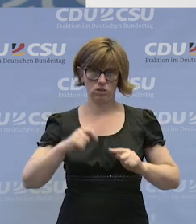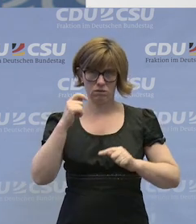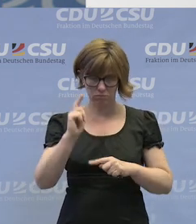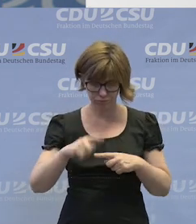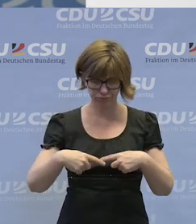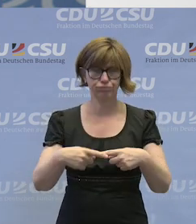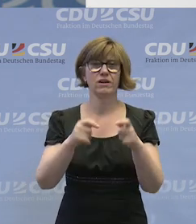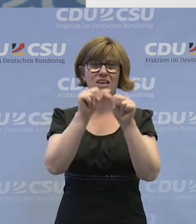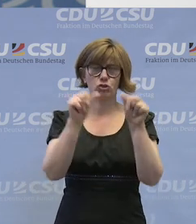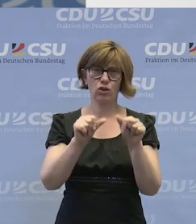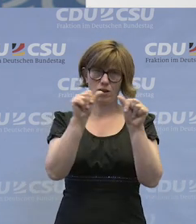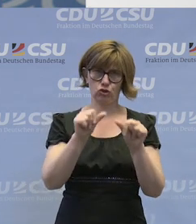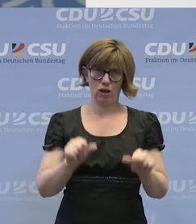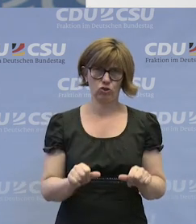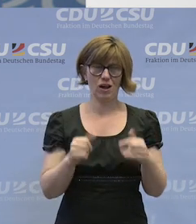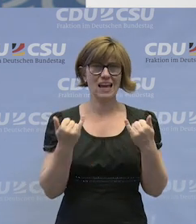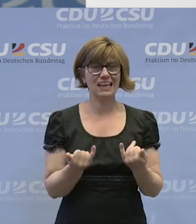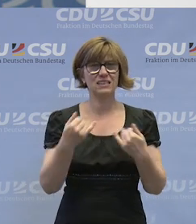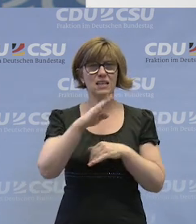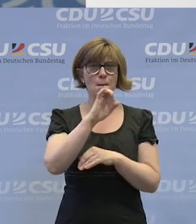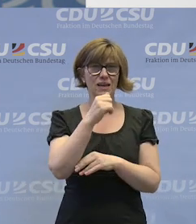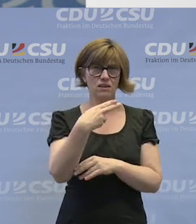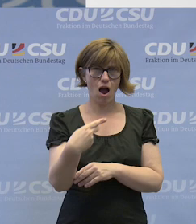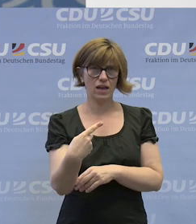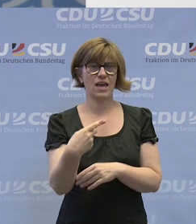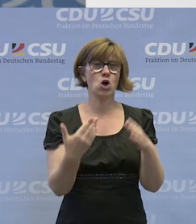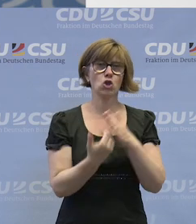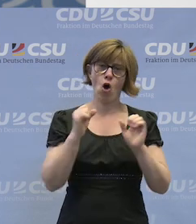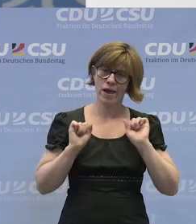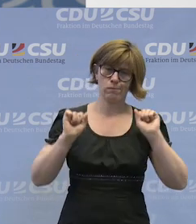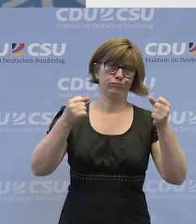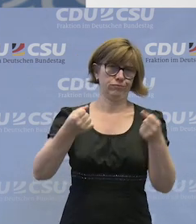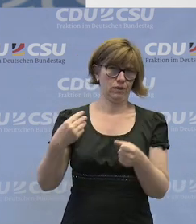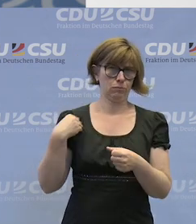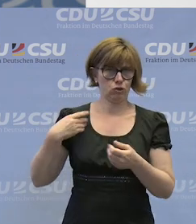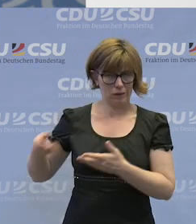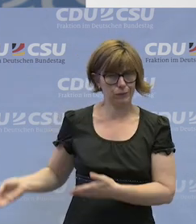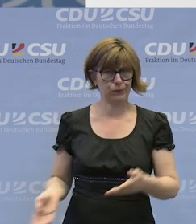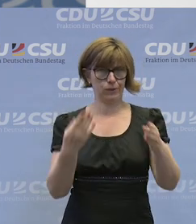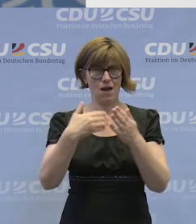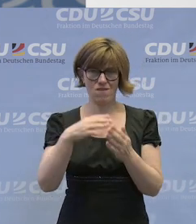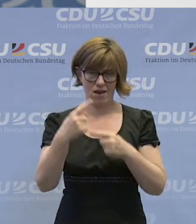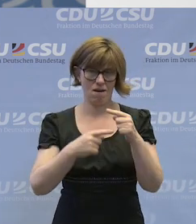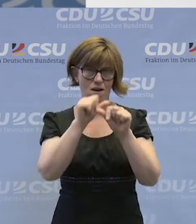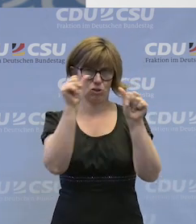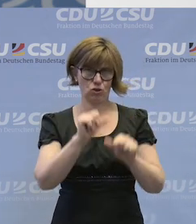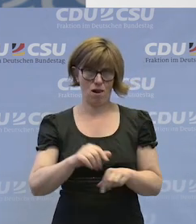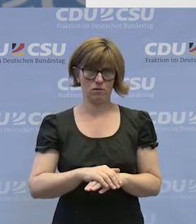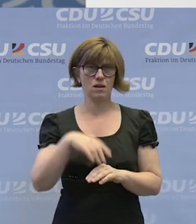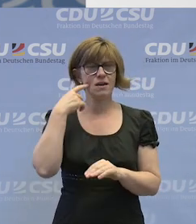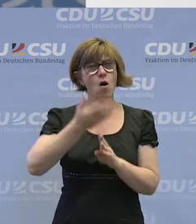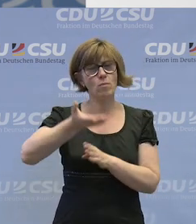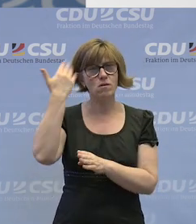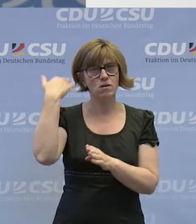haben Dinge gestaltet und haben jetzt durch das BTHG noch mal einen neuen Schub bekommen, die Dinge weiter zu gestalten. Also ich denke, in der